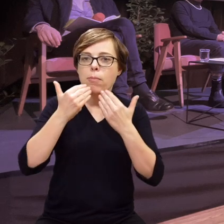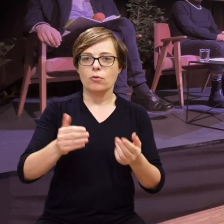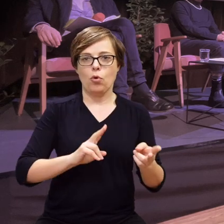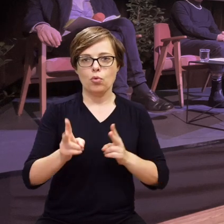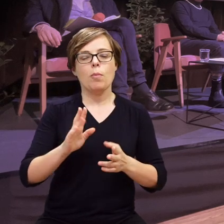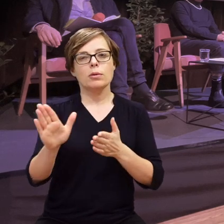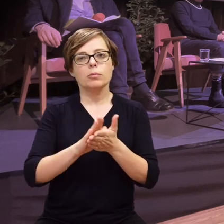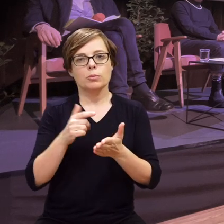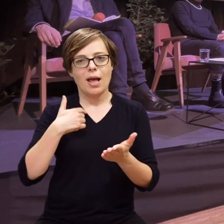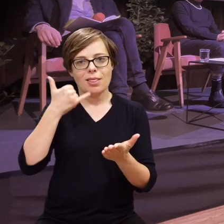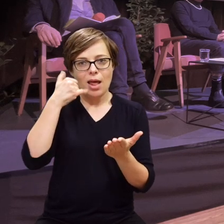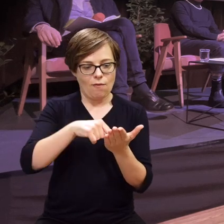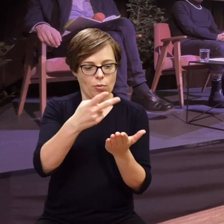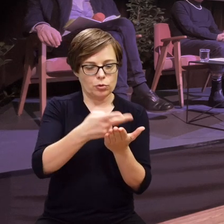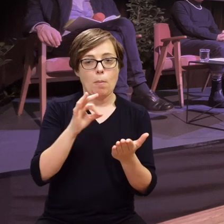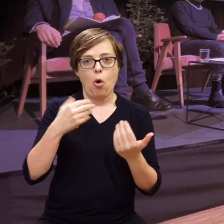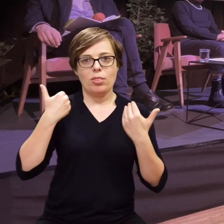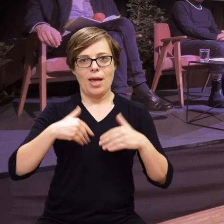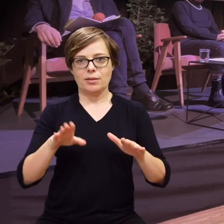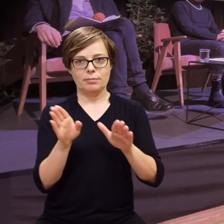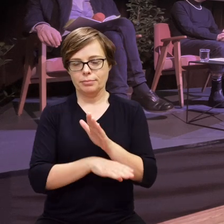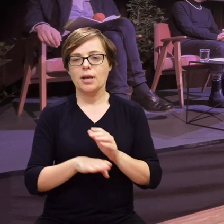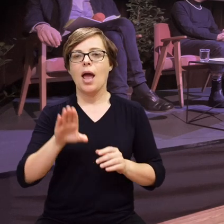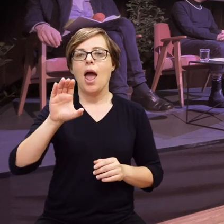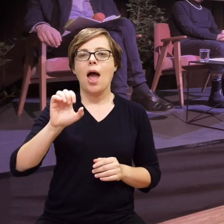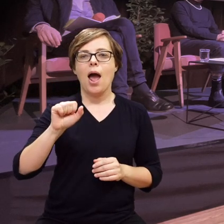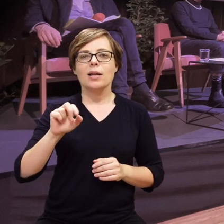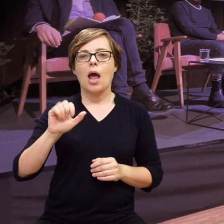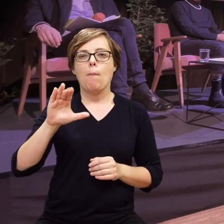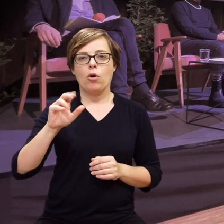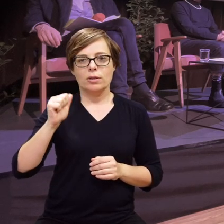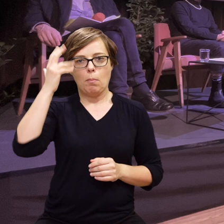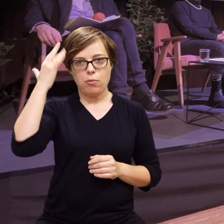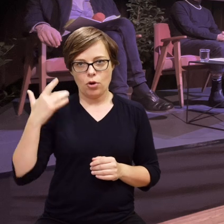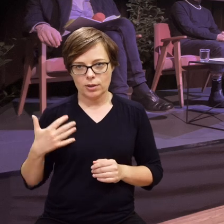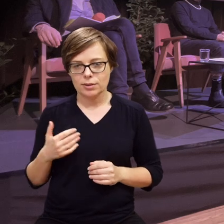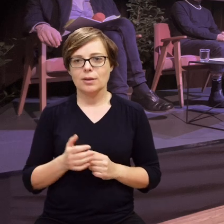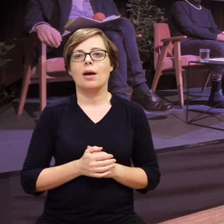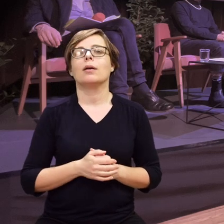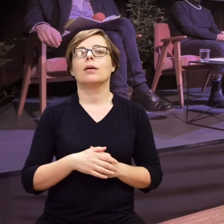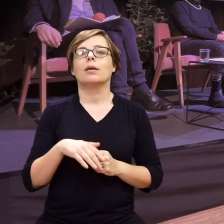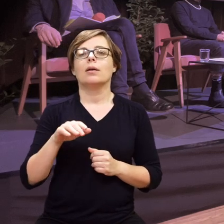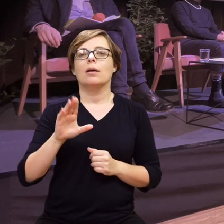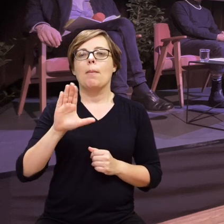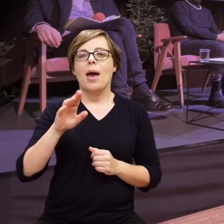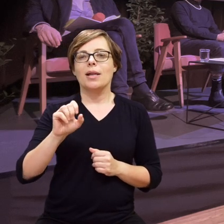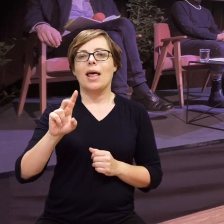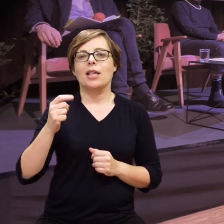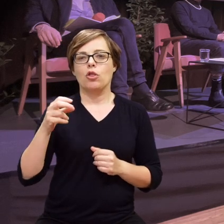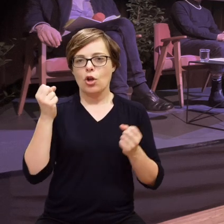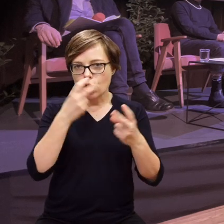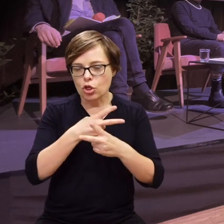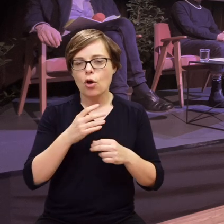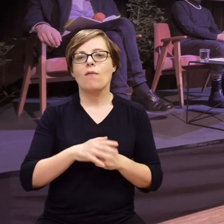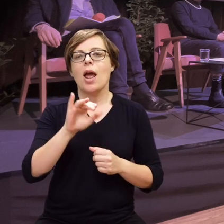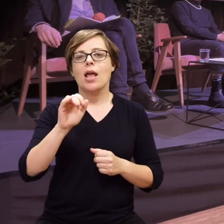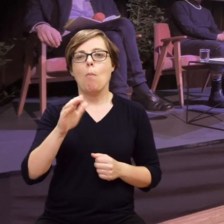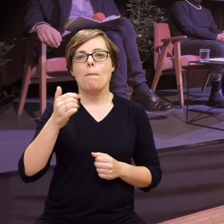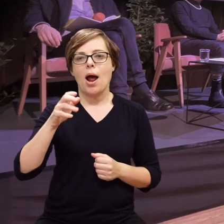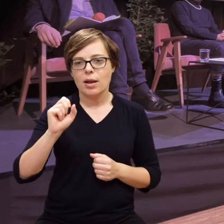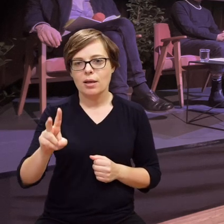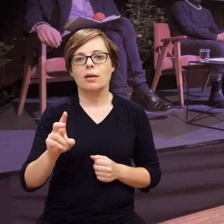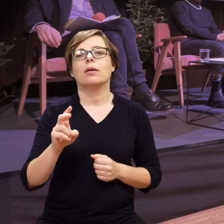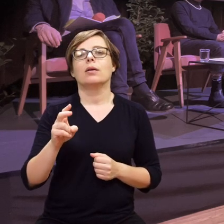Tłumaczą. Wybaczcie, będę czytała z telefonu, bo boję się, że kogoś pominę. Ani Boryckiej, Bernardowi Kinow, Jakubowi